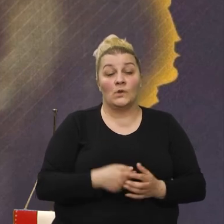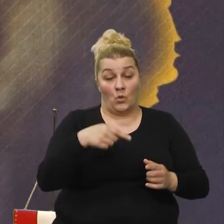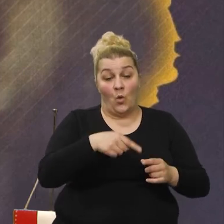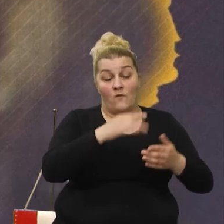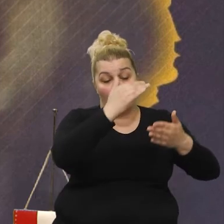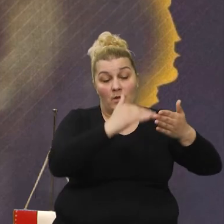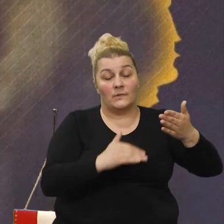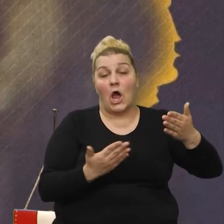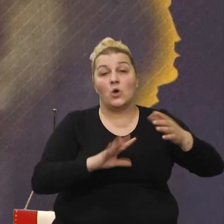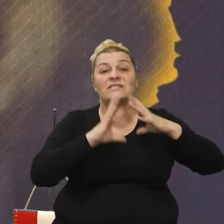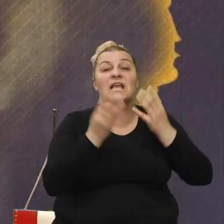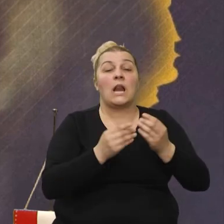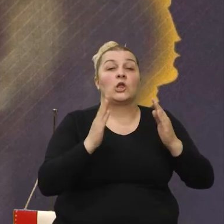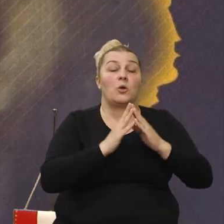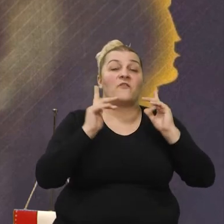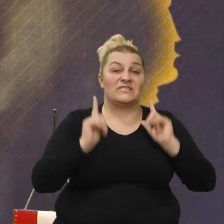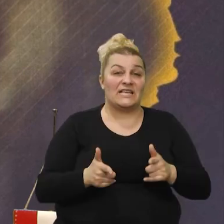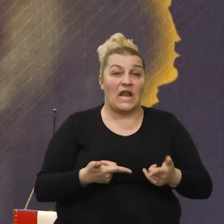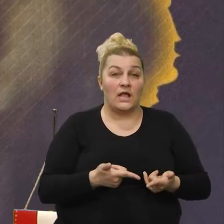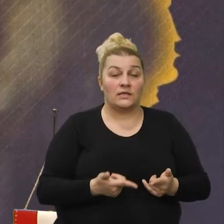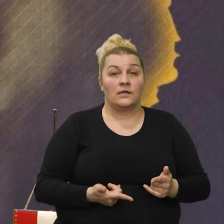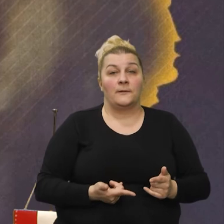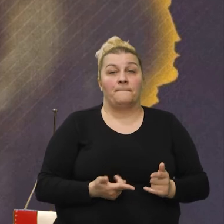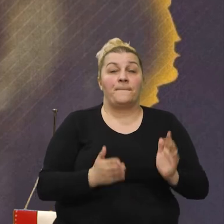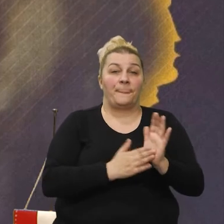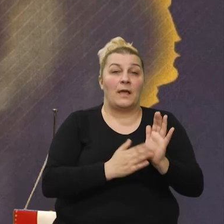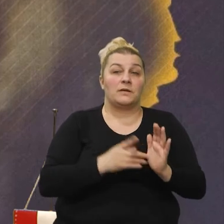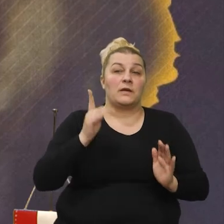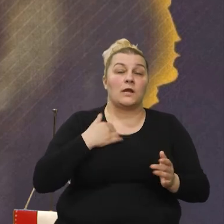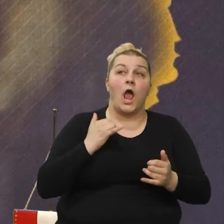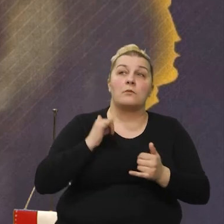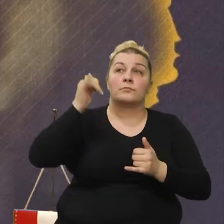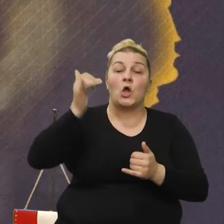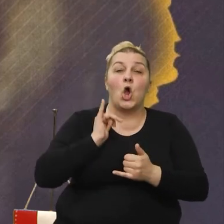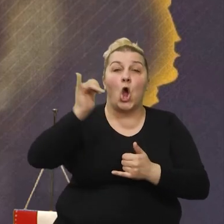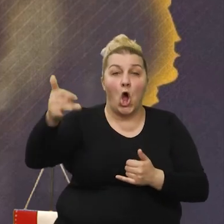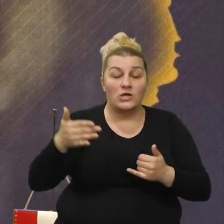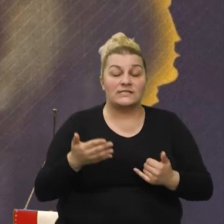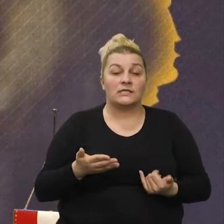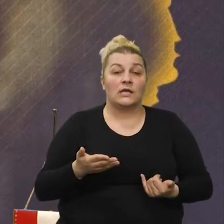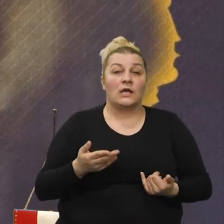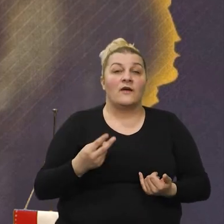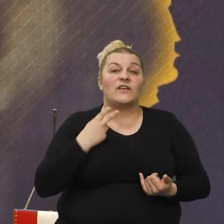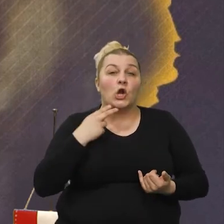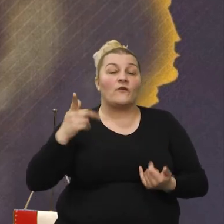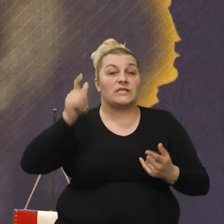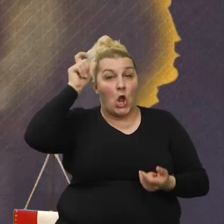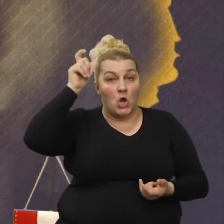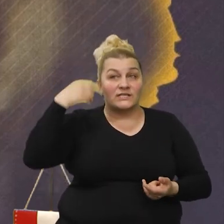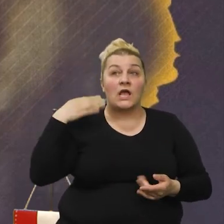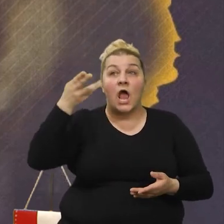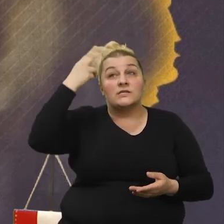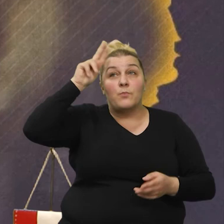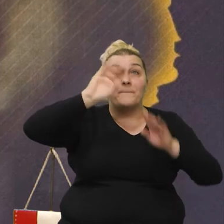domovinskog rata. kad odem negdje u Goste, recimo Vinkovce, recimo Osijek, pa odem u spomen